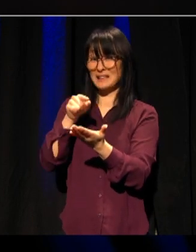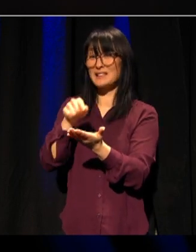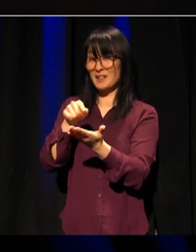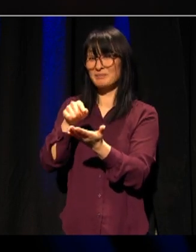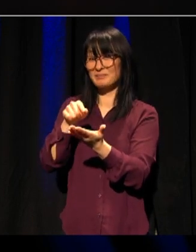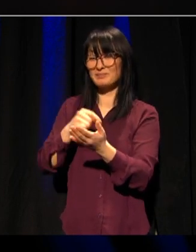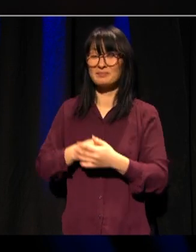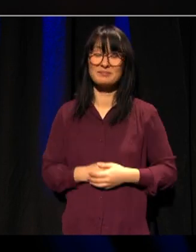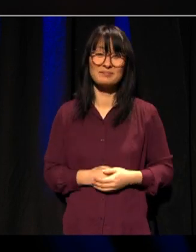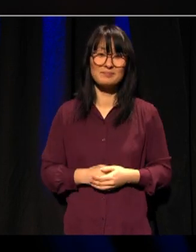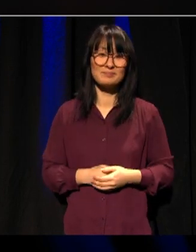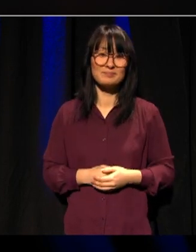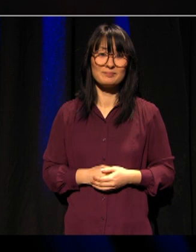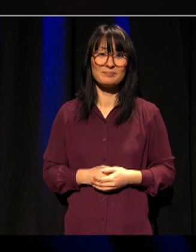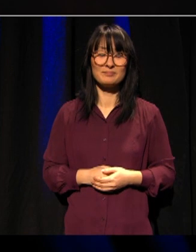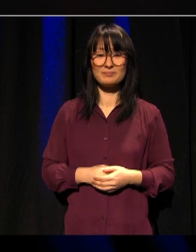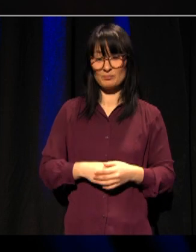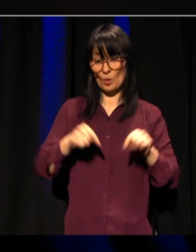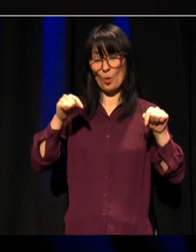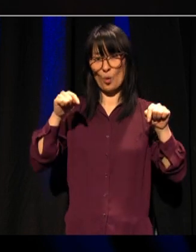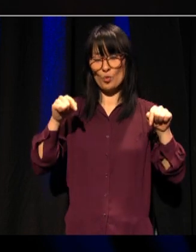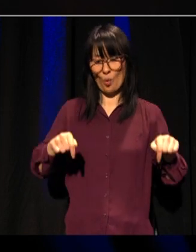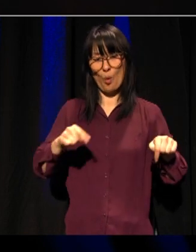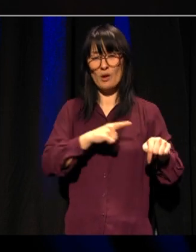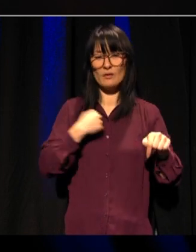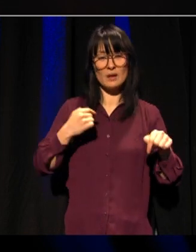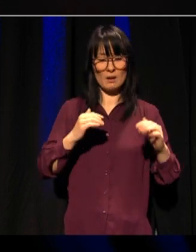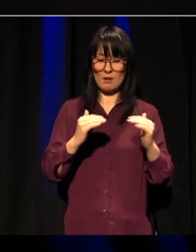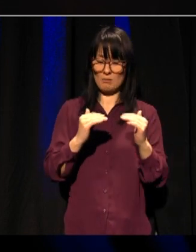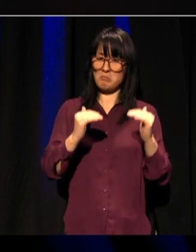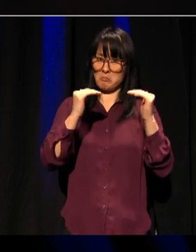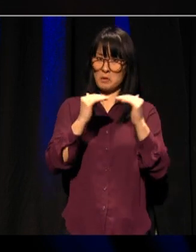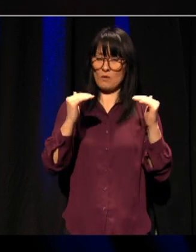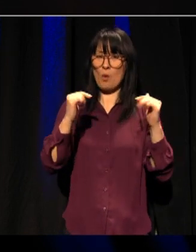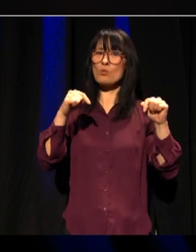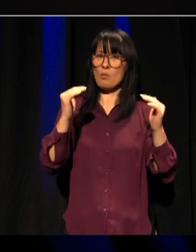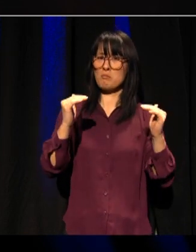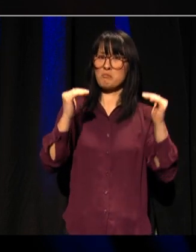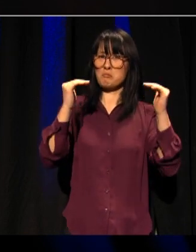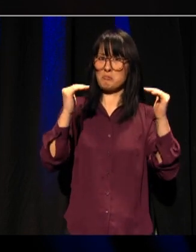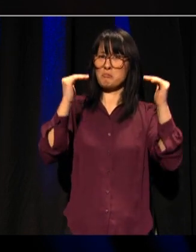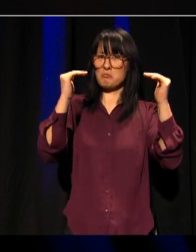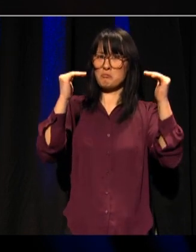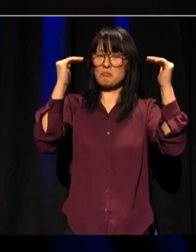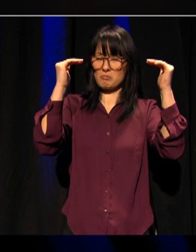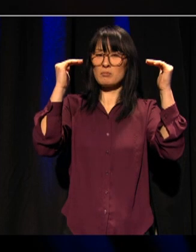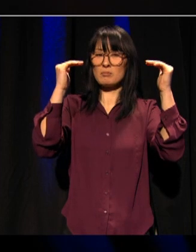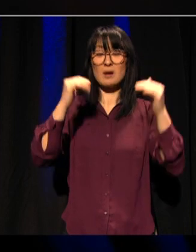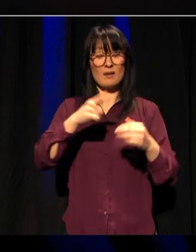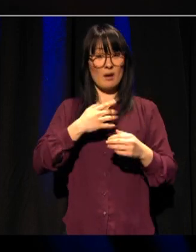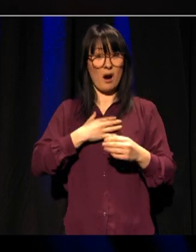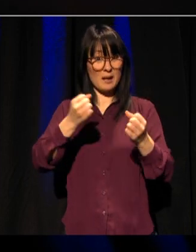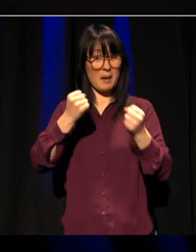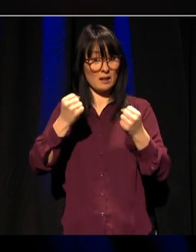Og nå legger vi lista flere hakk høyere. Vi lanserer en bærekraftssatsing langs to